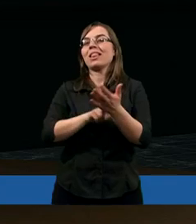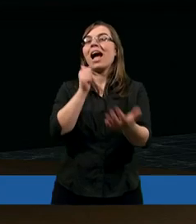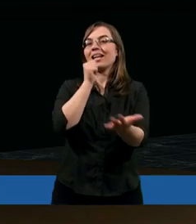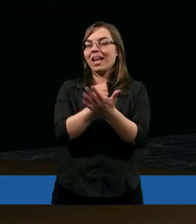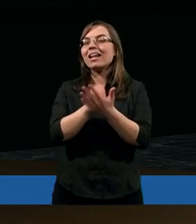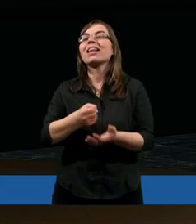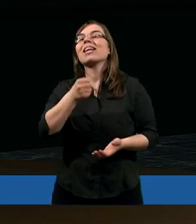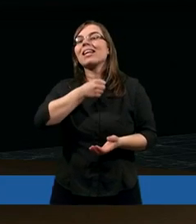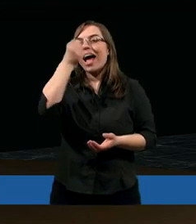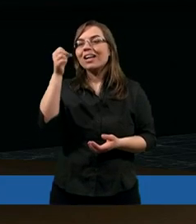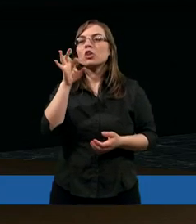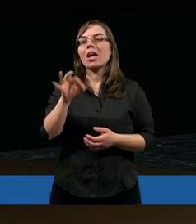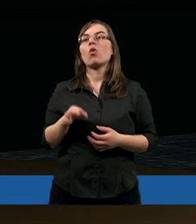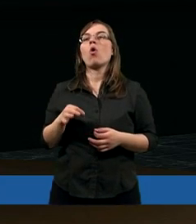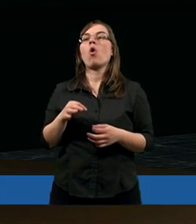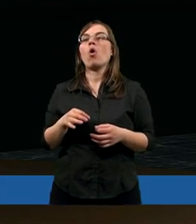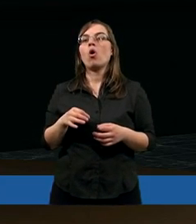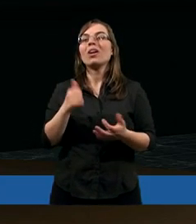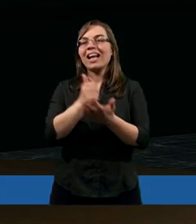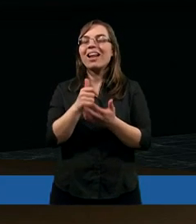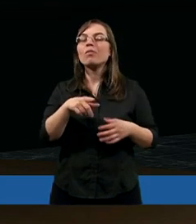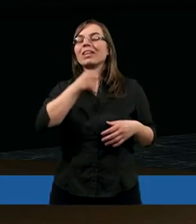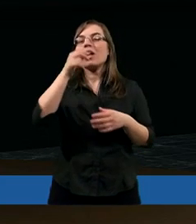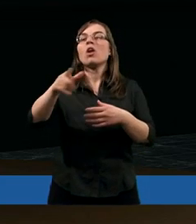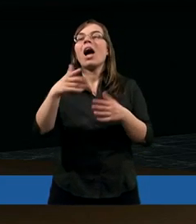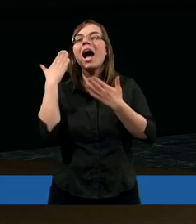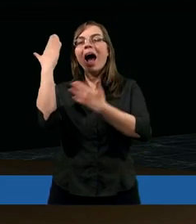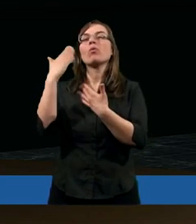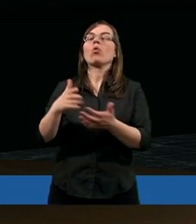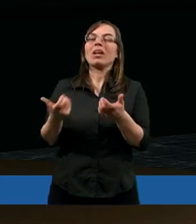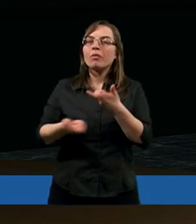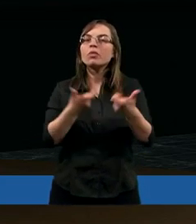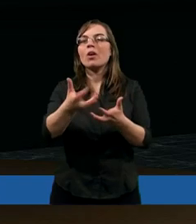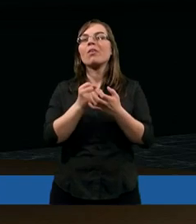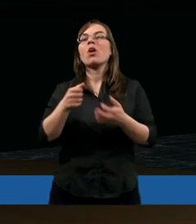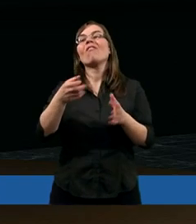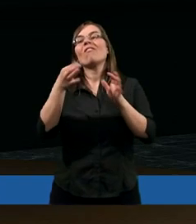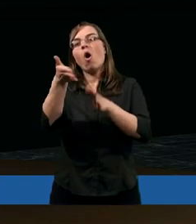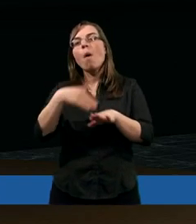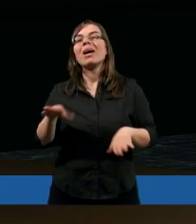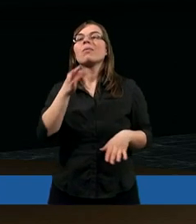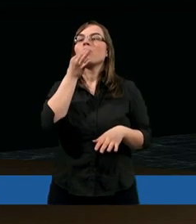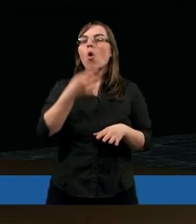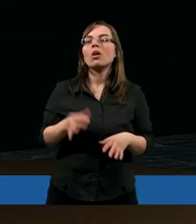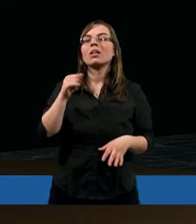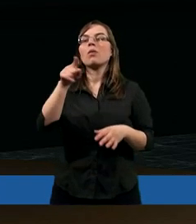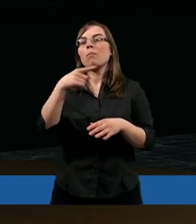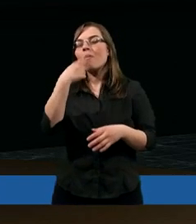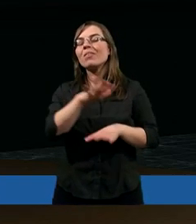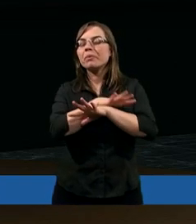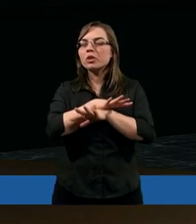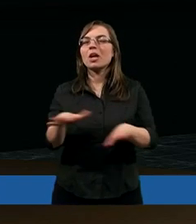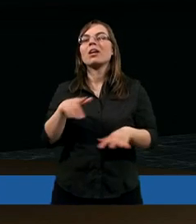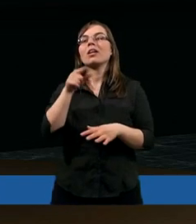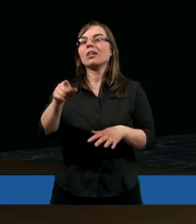stanowisko starszego, używa po prostu autorytetu w pewnej sytuacji wobec młodszego. I powiem szczerze,